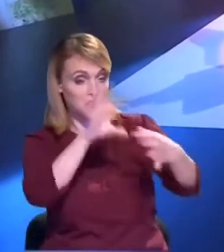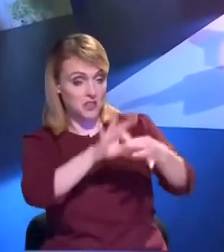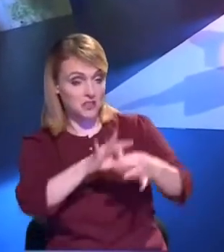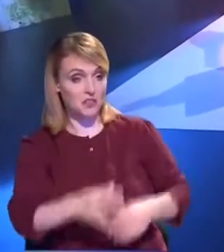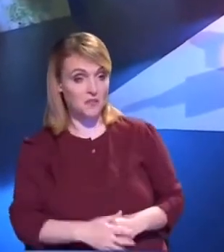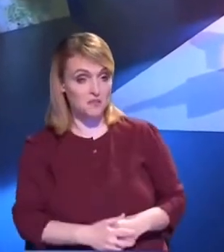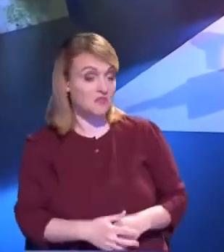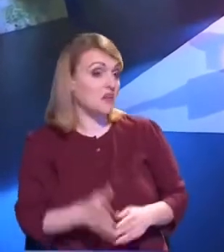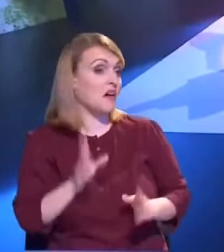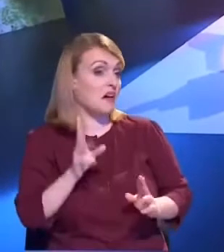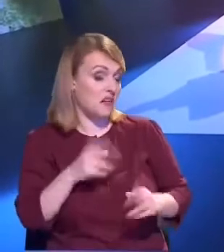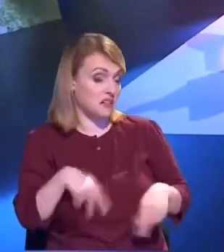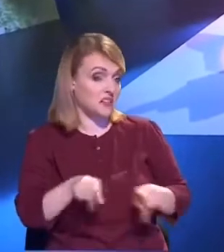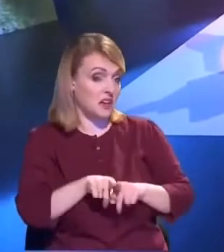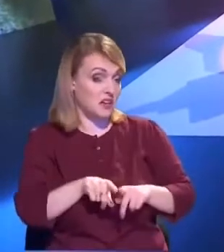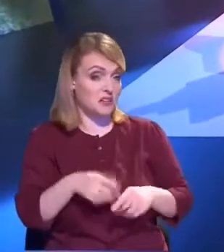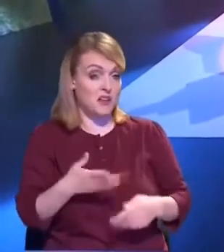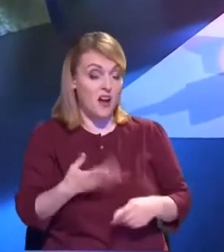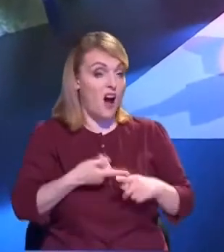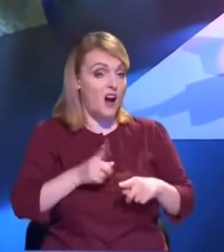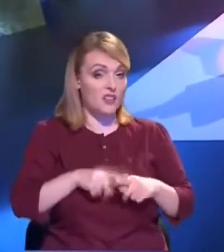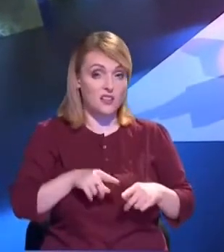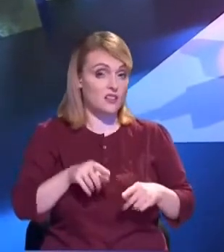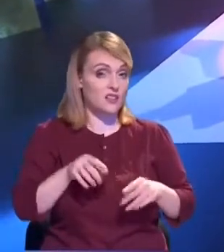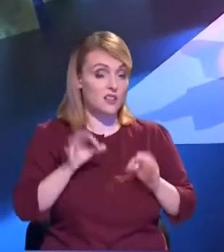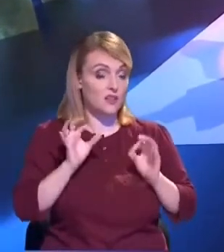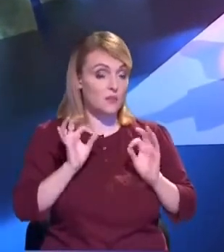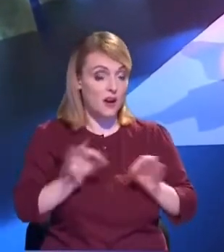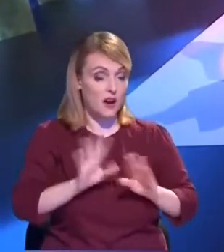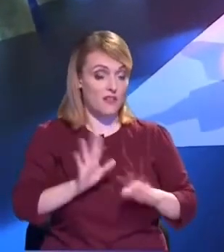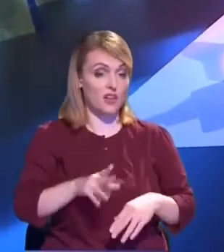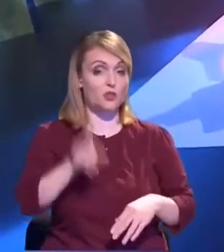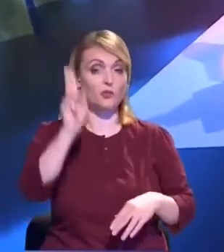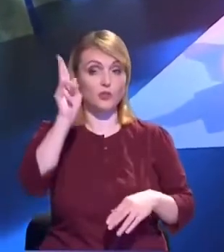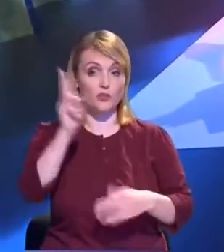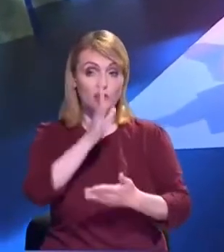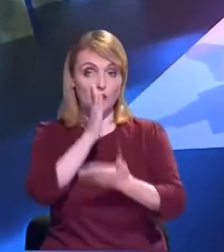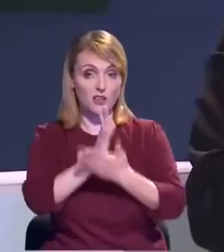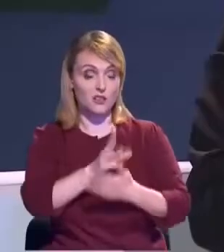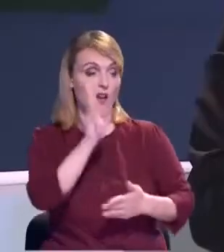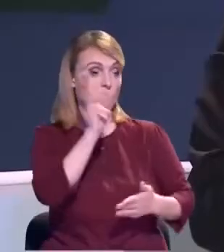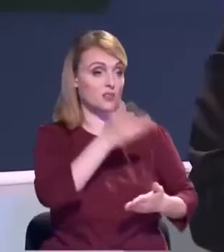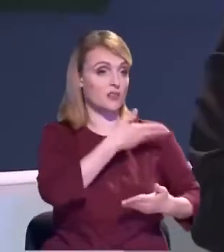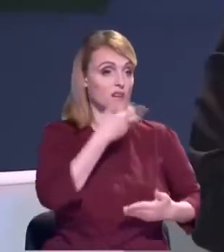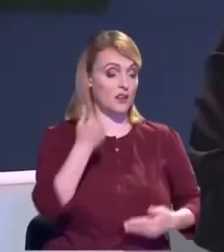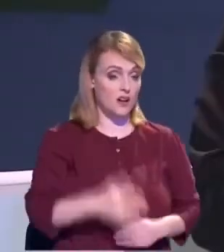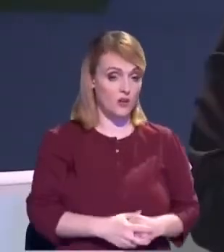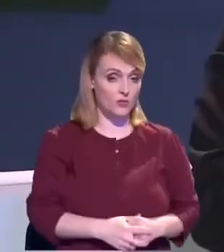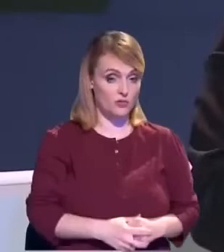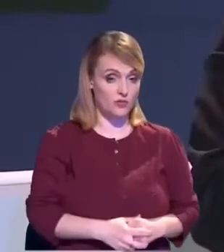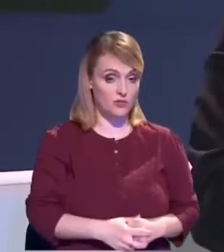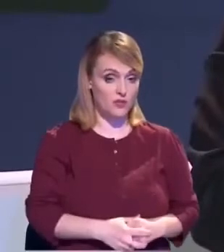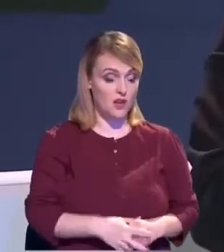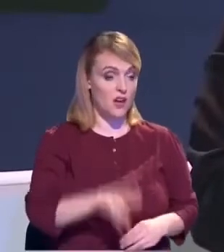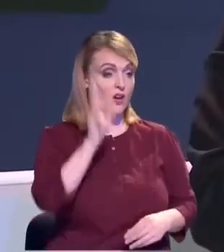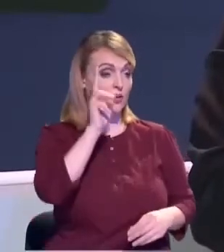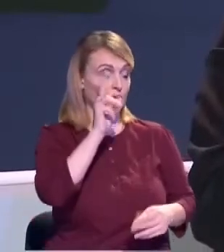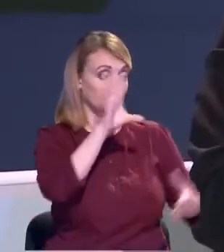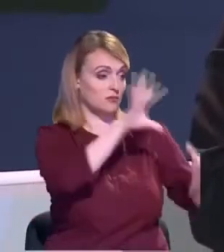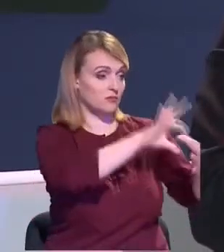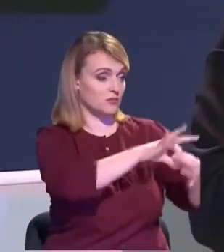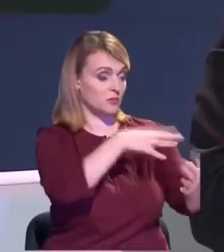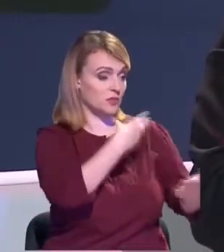toată populația să aibă acces, pentru că nu este corect și echitabil ca cineva să aibă acces, real, cineva să se conecteze din propriile surse.